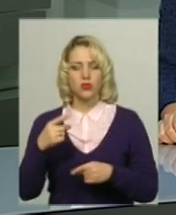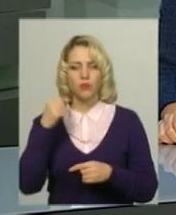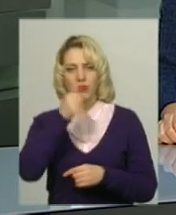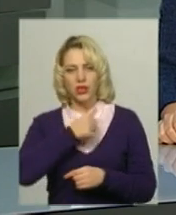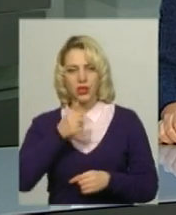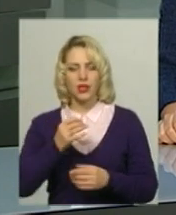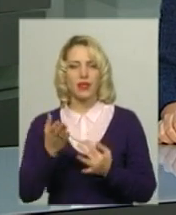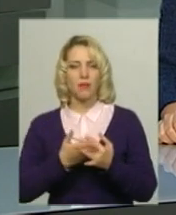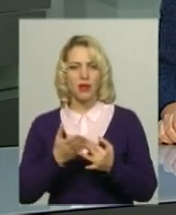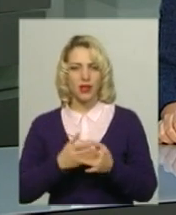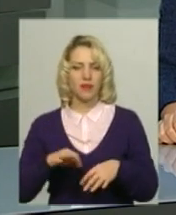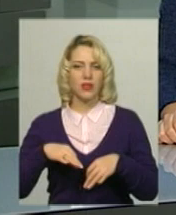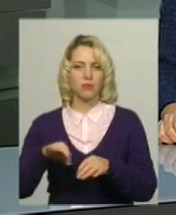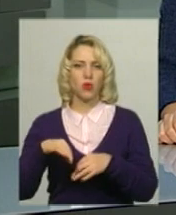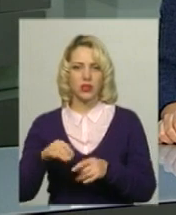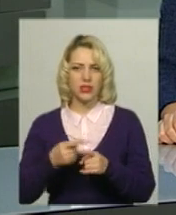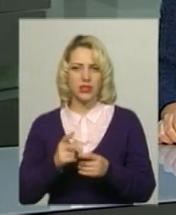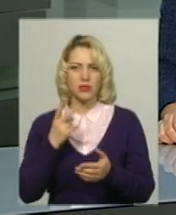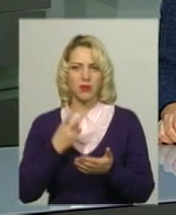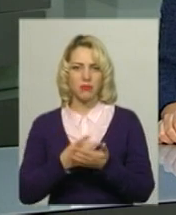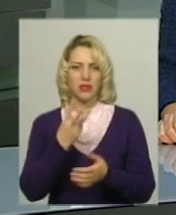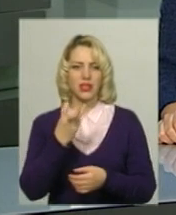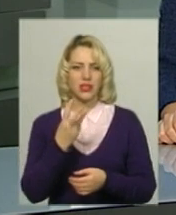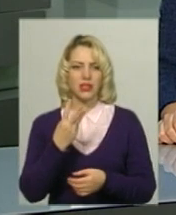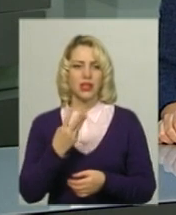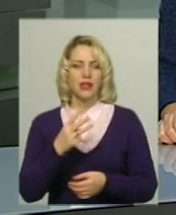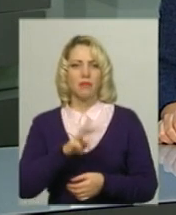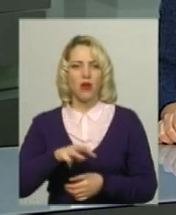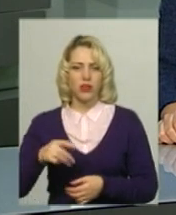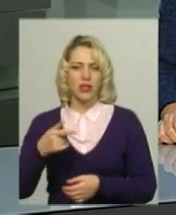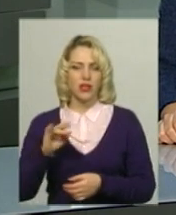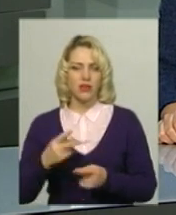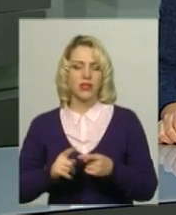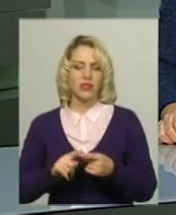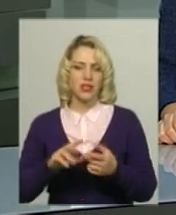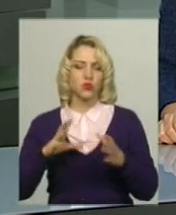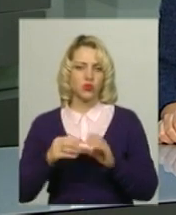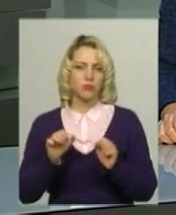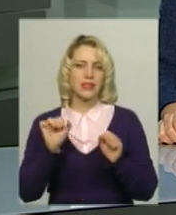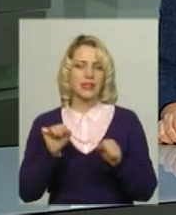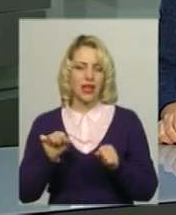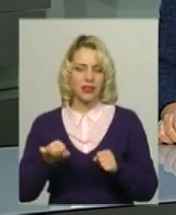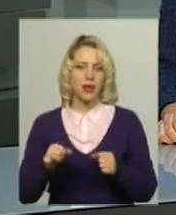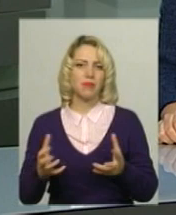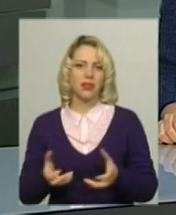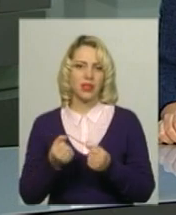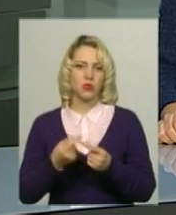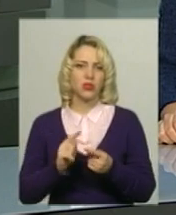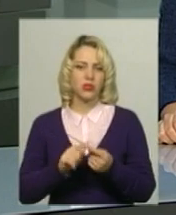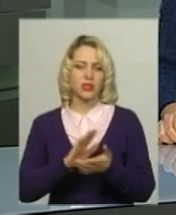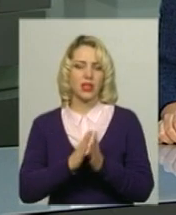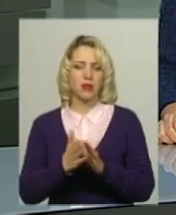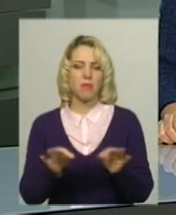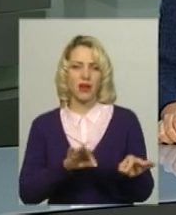пільговий проїзд у Хмельницькому передбачено 93 млн грн. Каже, ця сума здатна підтримати той стан перевезень, який нині є.